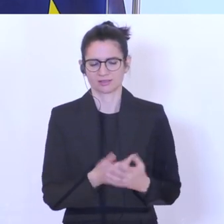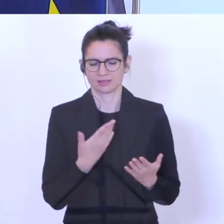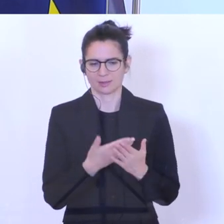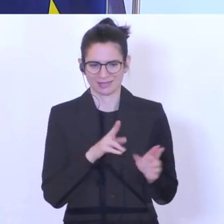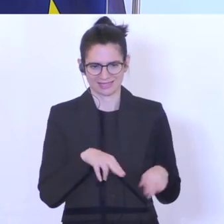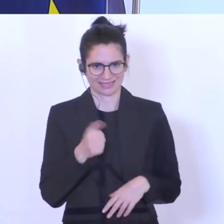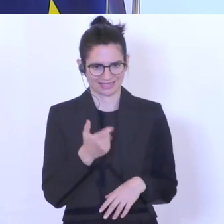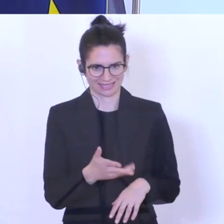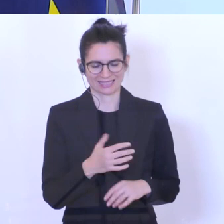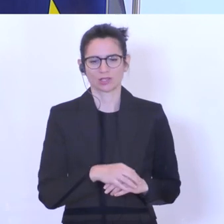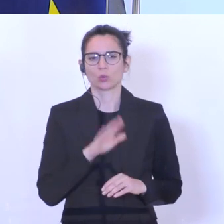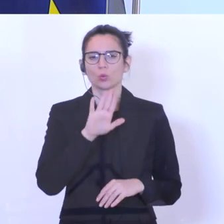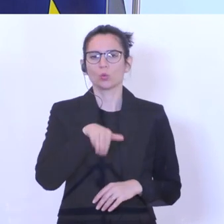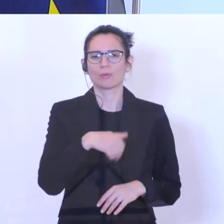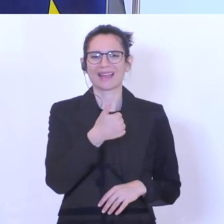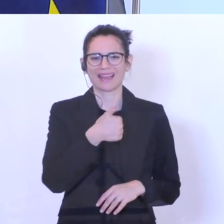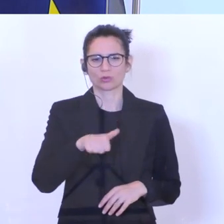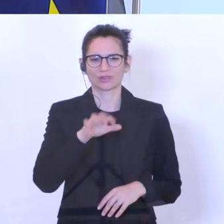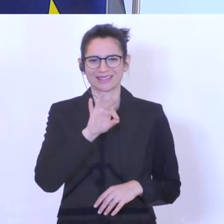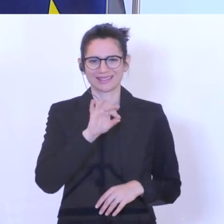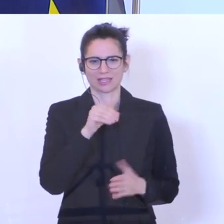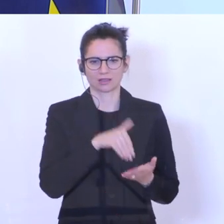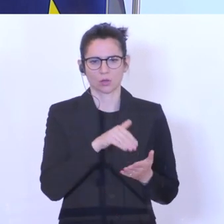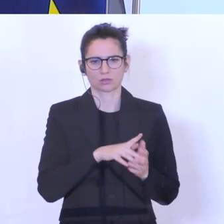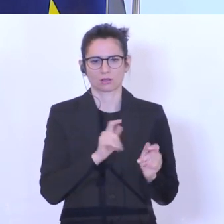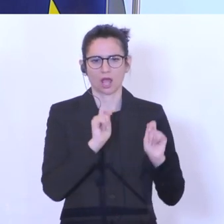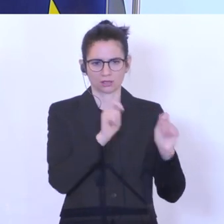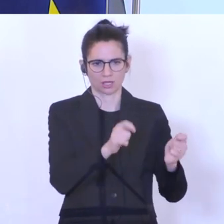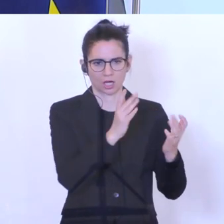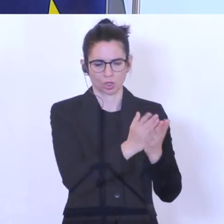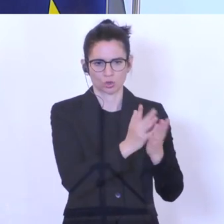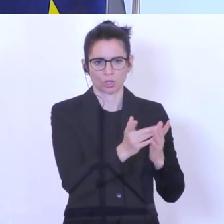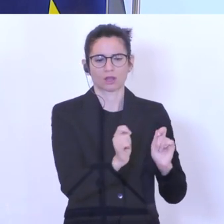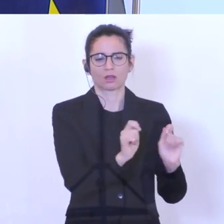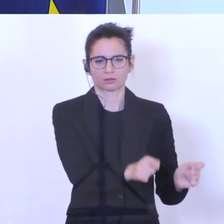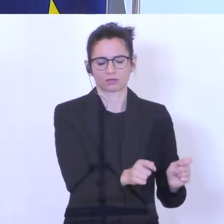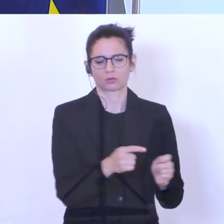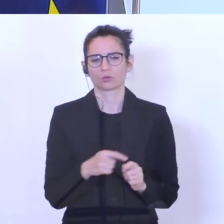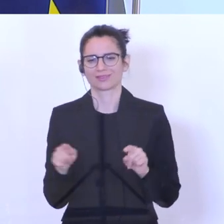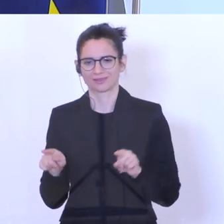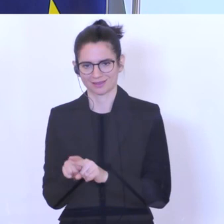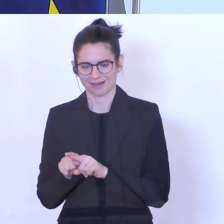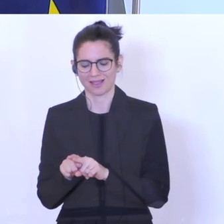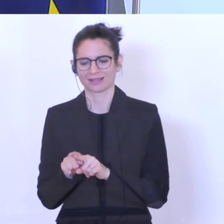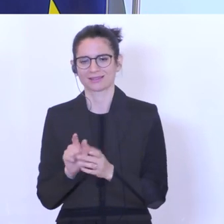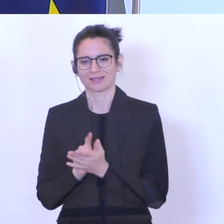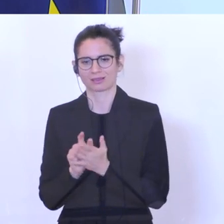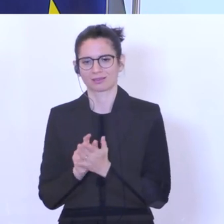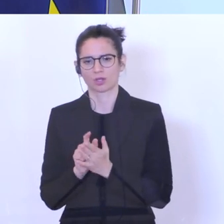Zahlen auch sage. Es wurden über 110.000 Anträge eingereicht und zugleich wurden